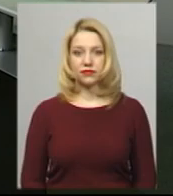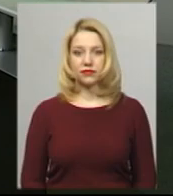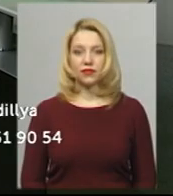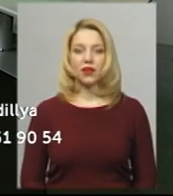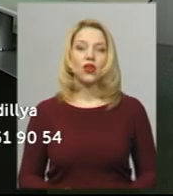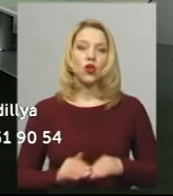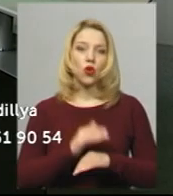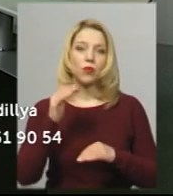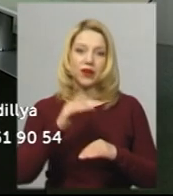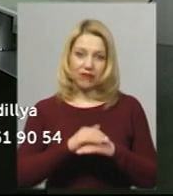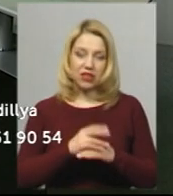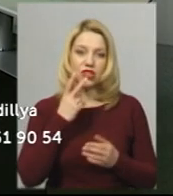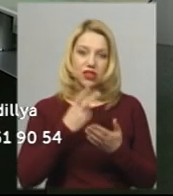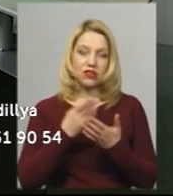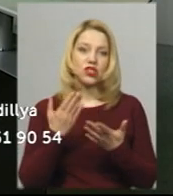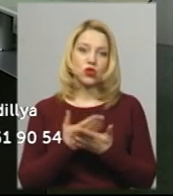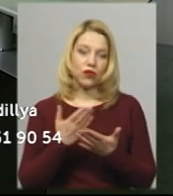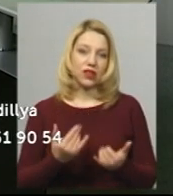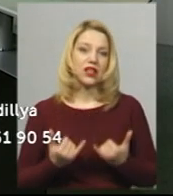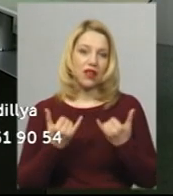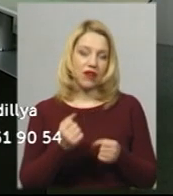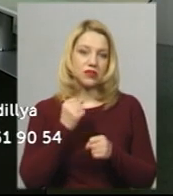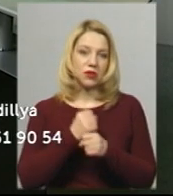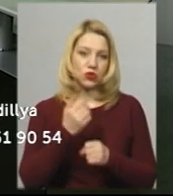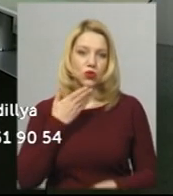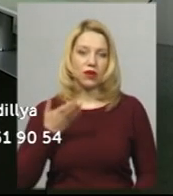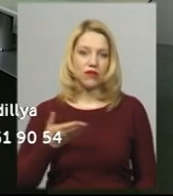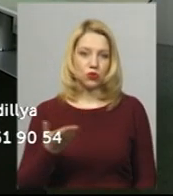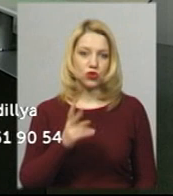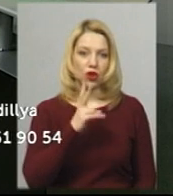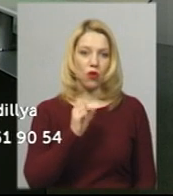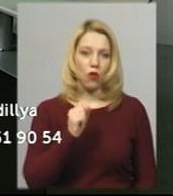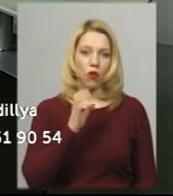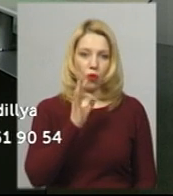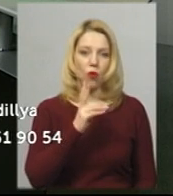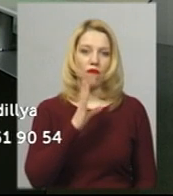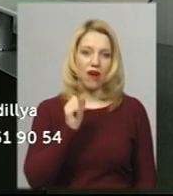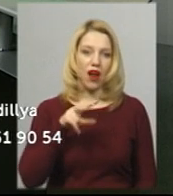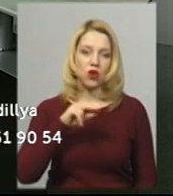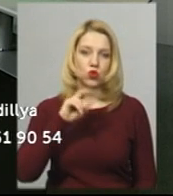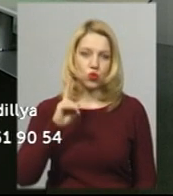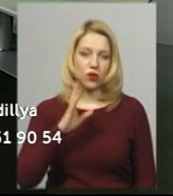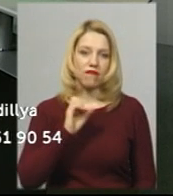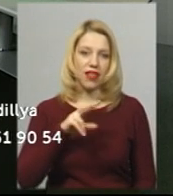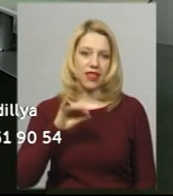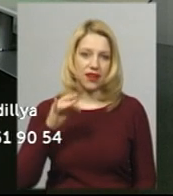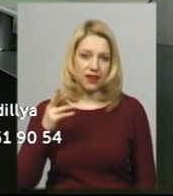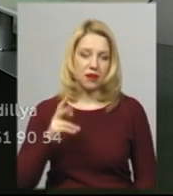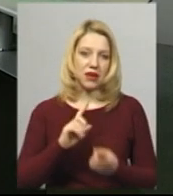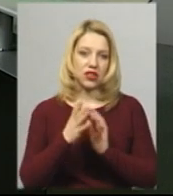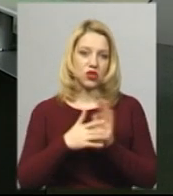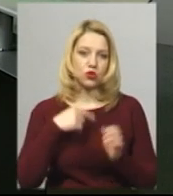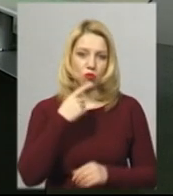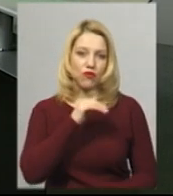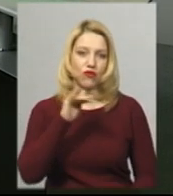Доброго вечора! Ви дивитесь новини. У студії для вас працює ведуча Валерія Ковальчук. На жестову мову перекладає Оксана Фіновська. А